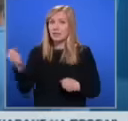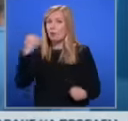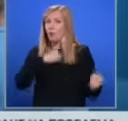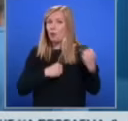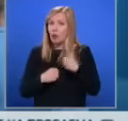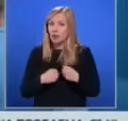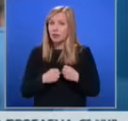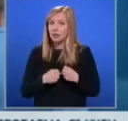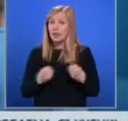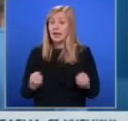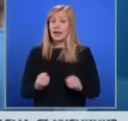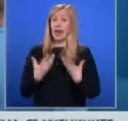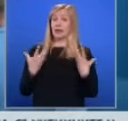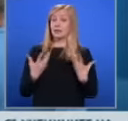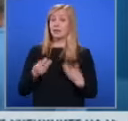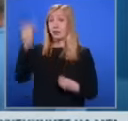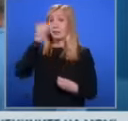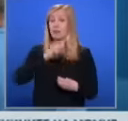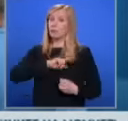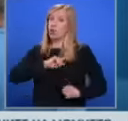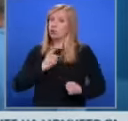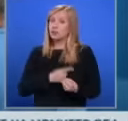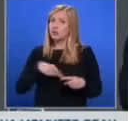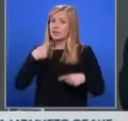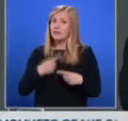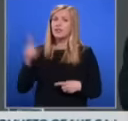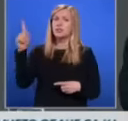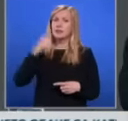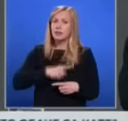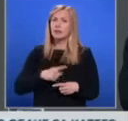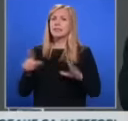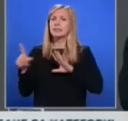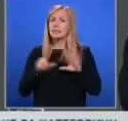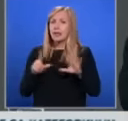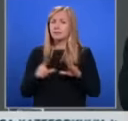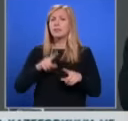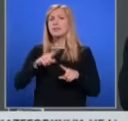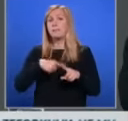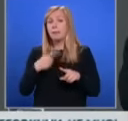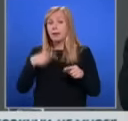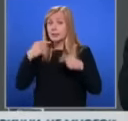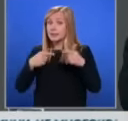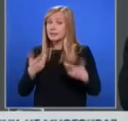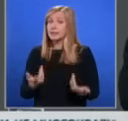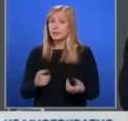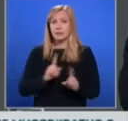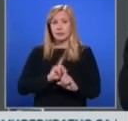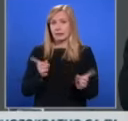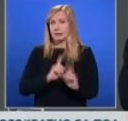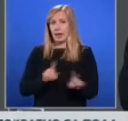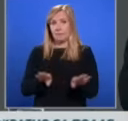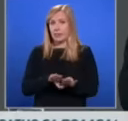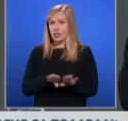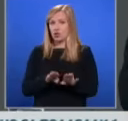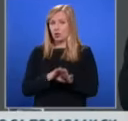в България е много силна. В следващите дни, седмици, не дай си Боже, месеци, нещата няма да бъдат такива, каквито